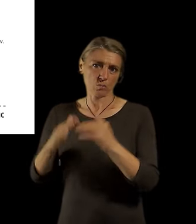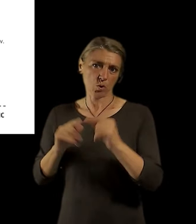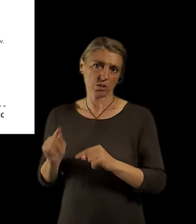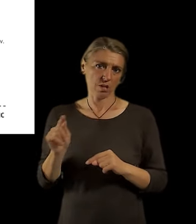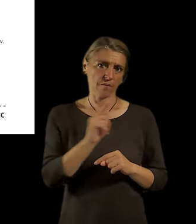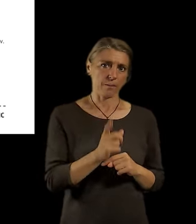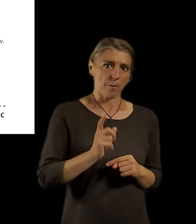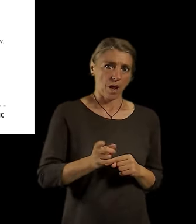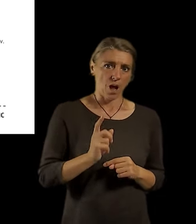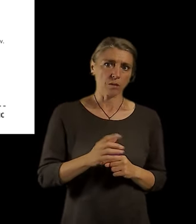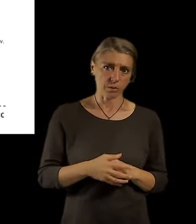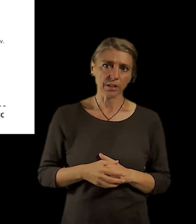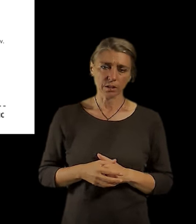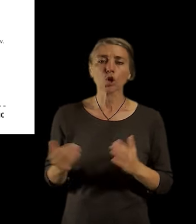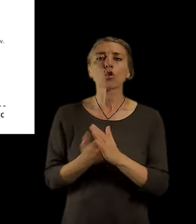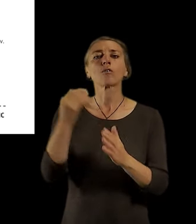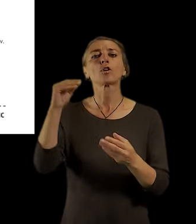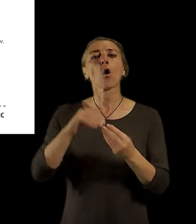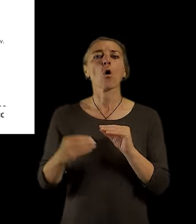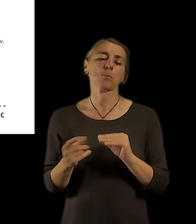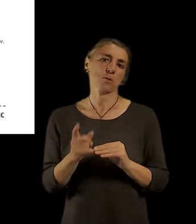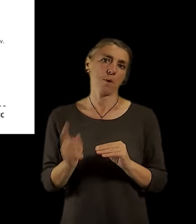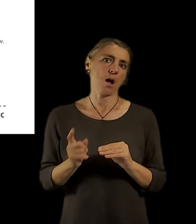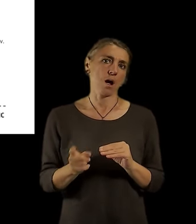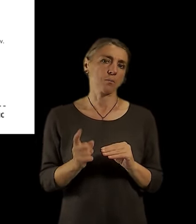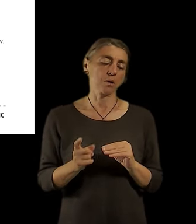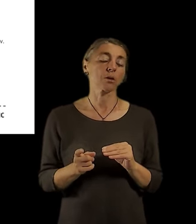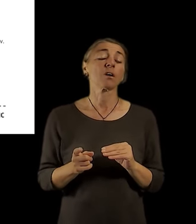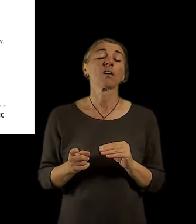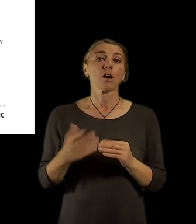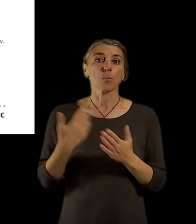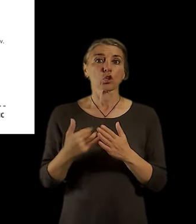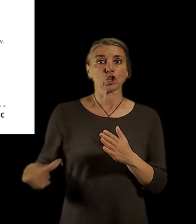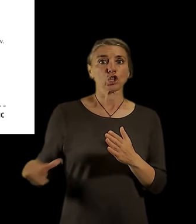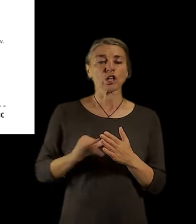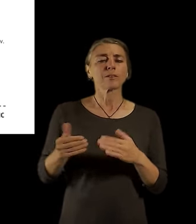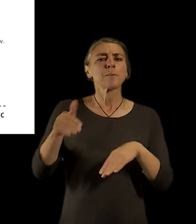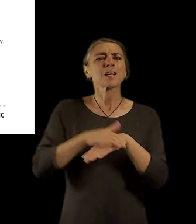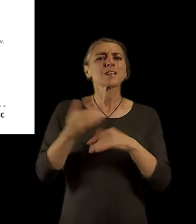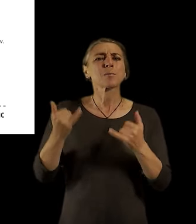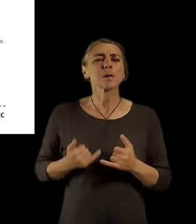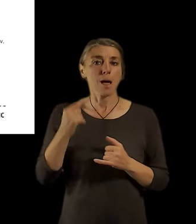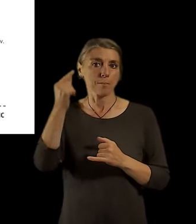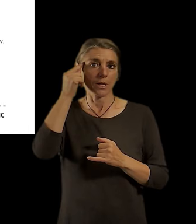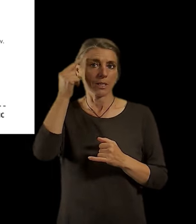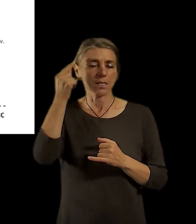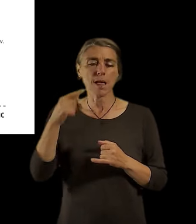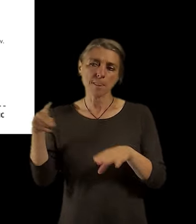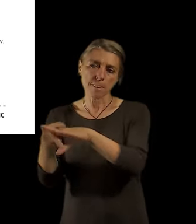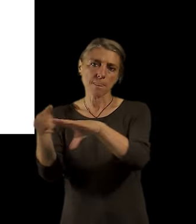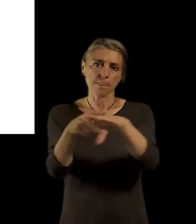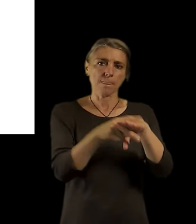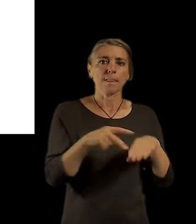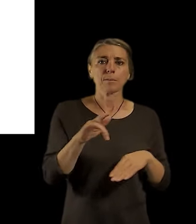k výstavbě nových obchodů, respektive město by mělo připravovat prostory, kde by ty obchody měly vznikat.